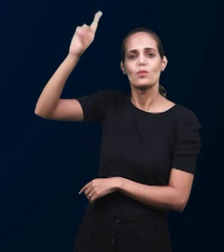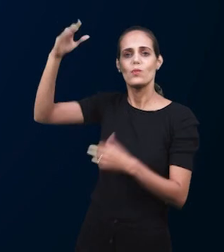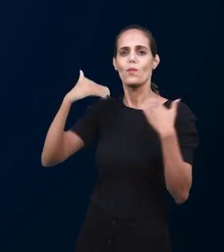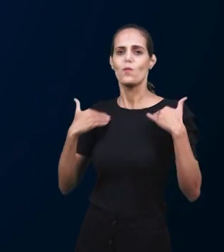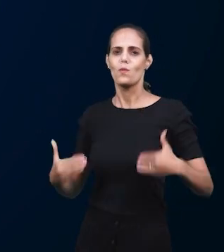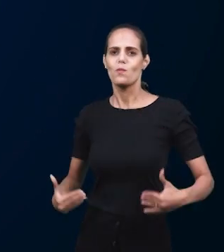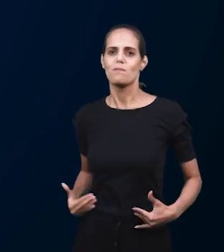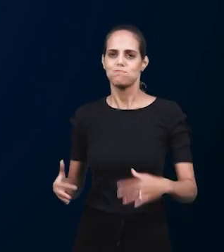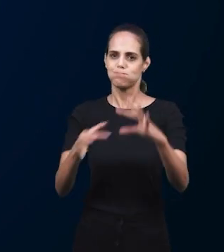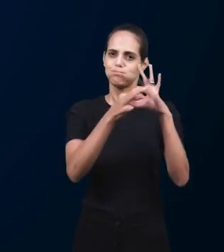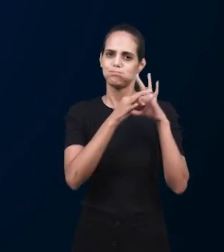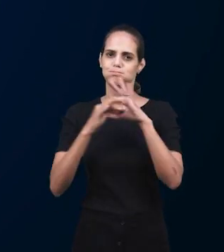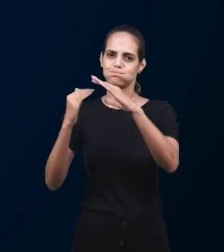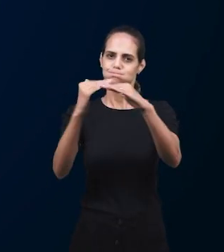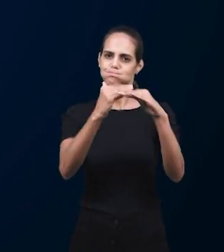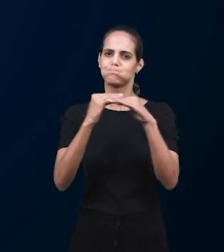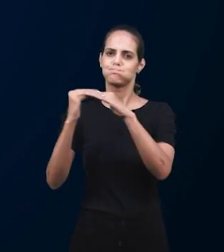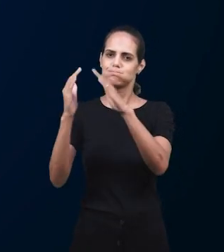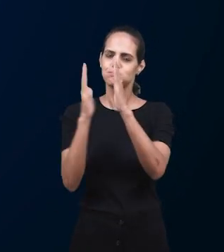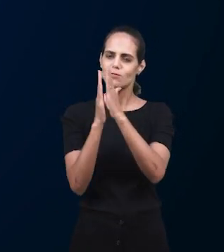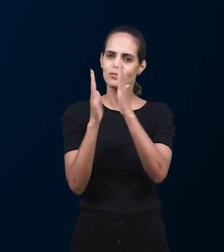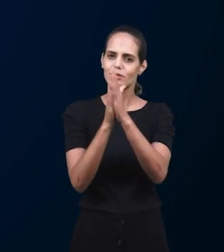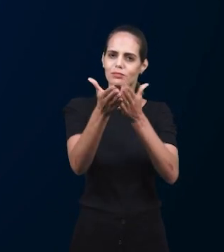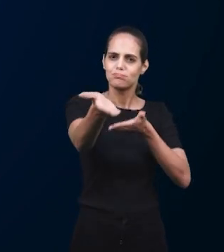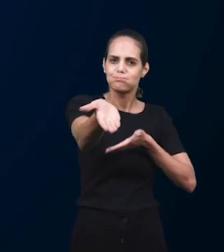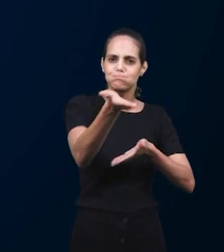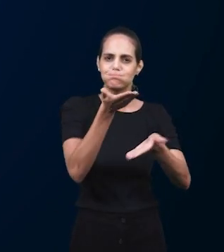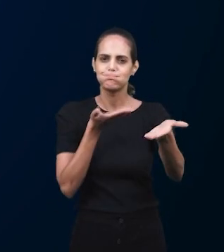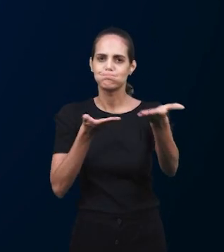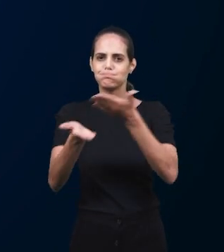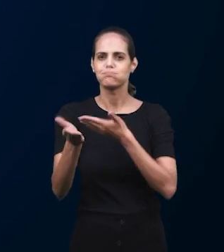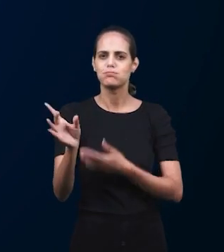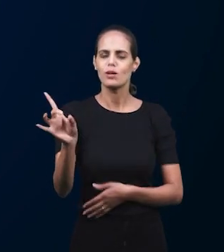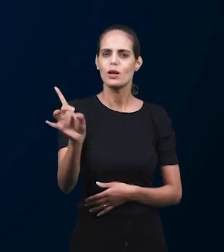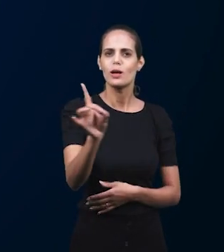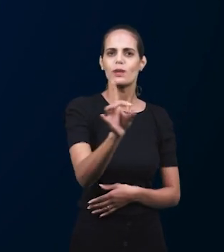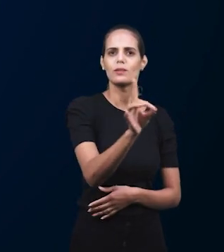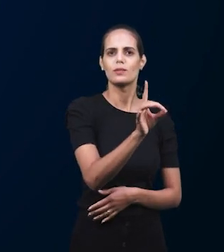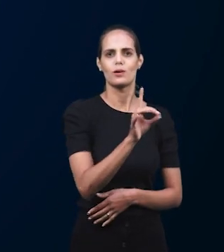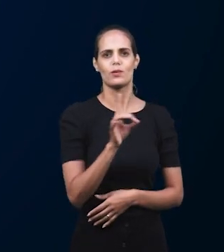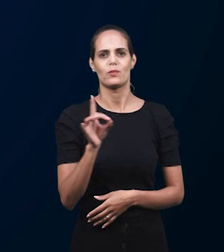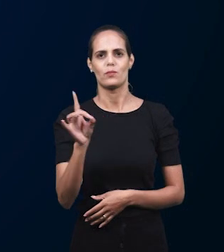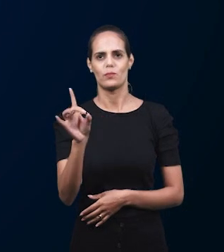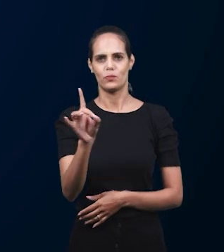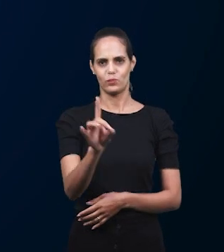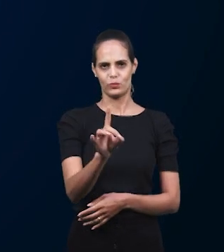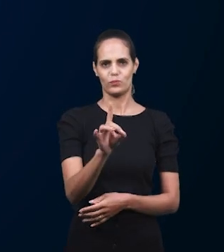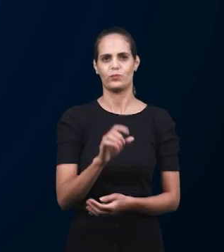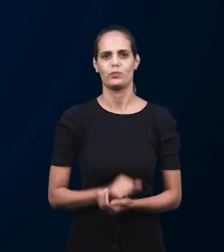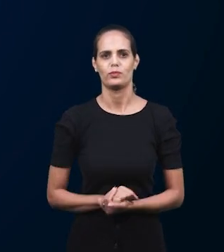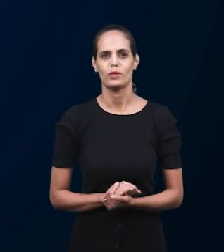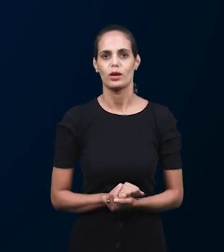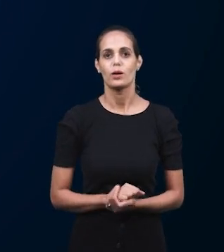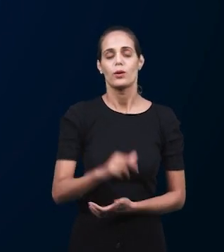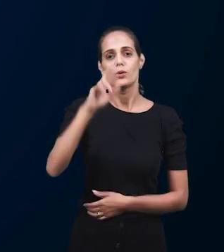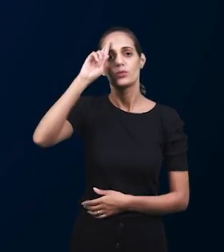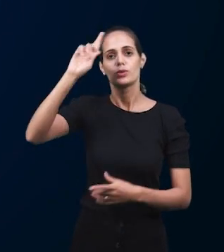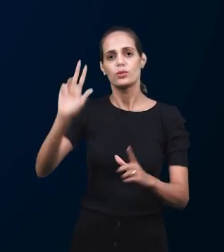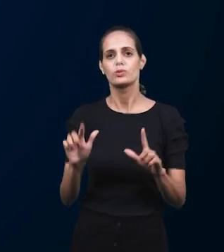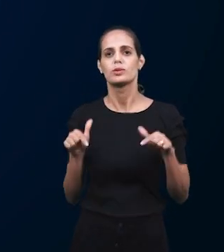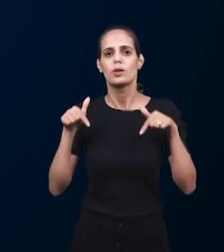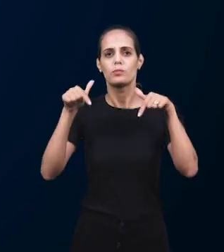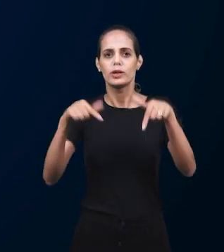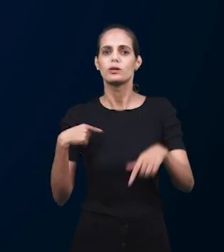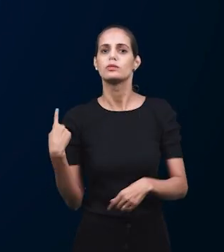то мы в теле, что мы можем молиться друг за друга, то в наших семьях родные и близкие они видят разницу